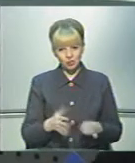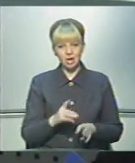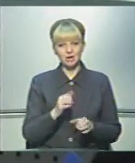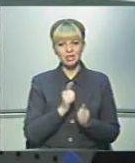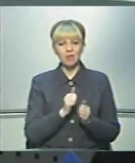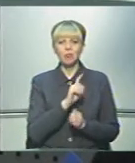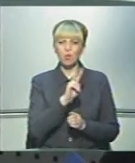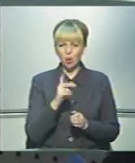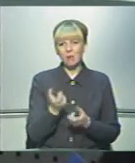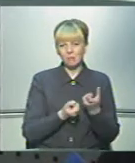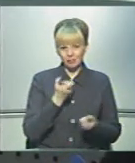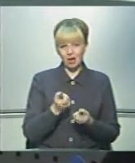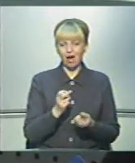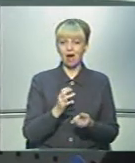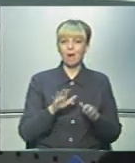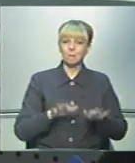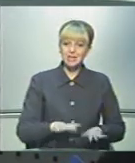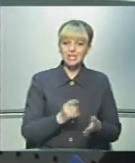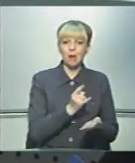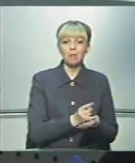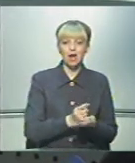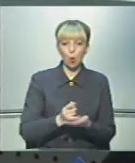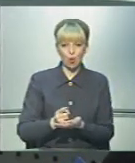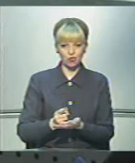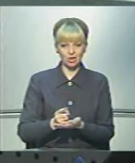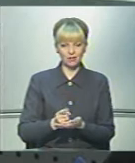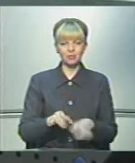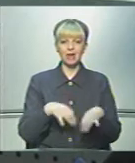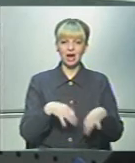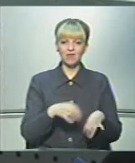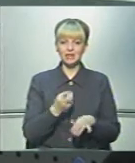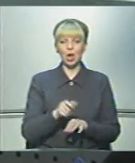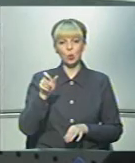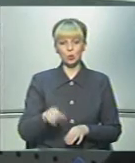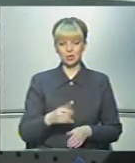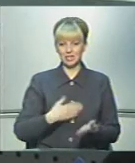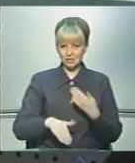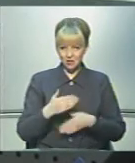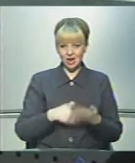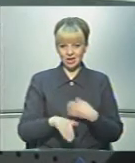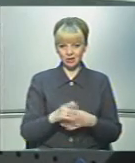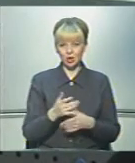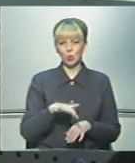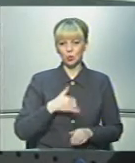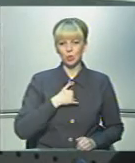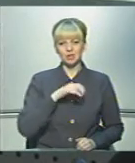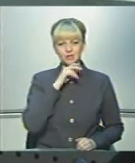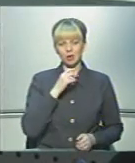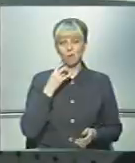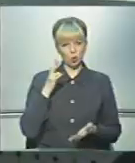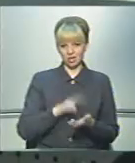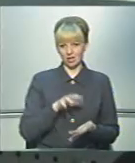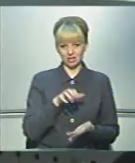це для кого-же дрібничка, але місце парковки автомобілі для людини з інвалідністю, які у нас в жінцях постійно